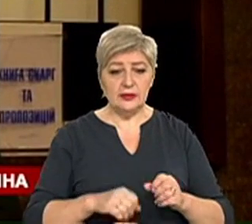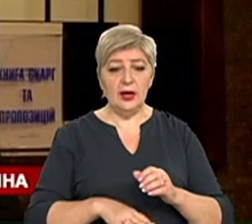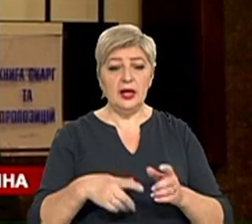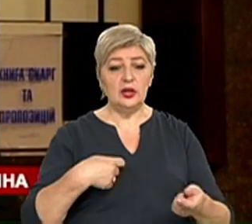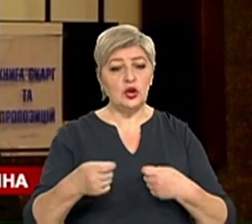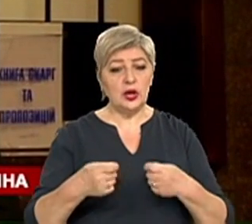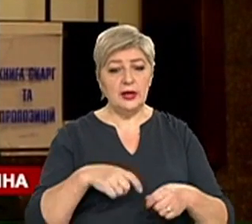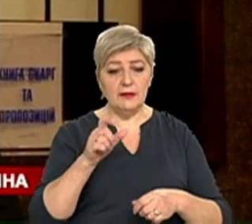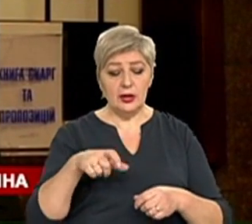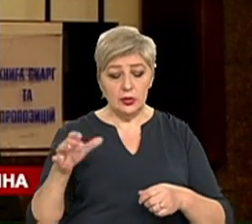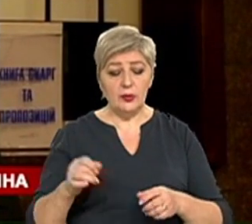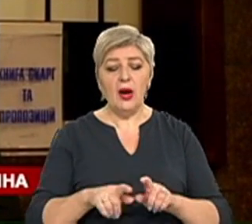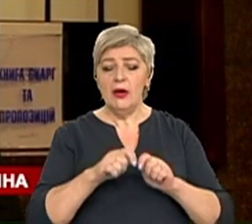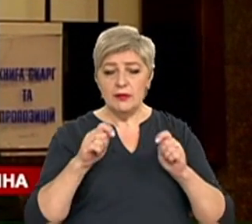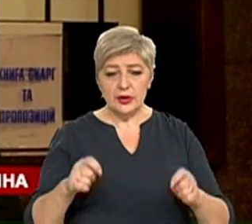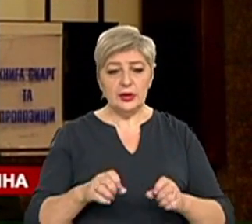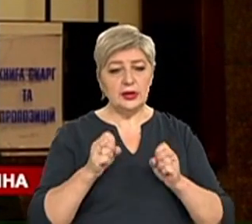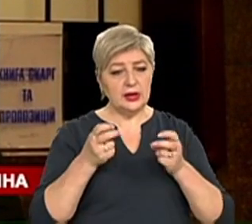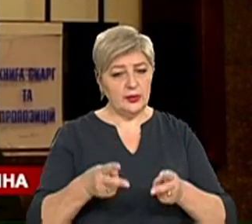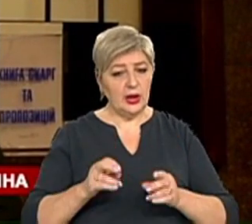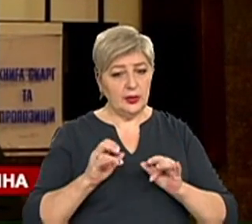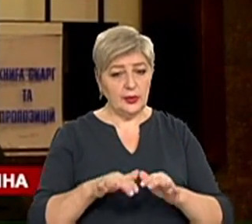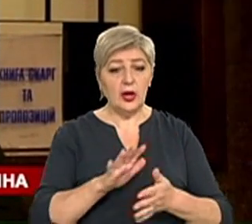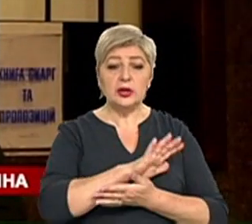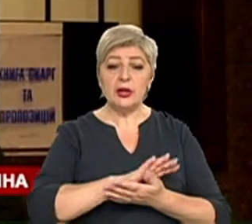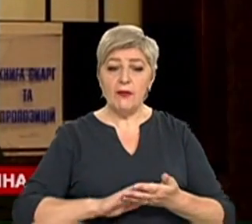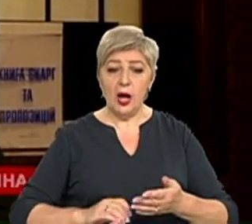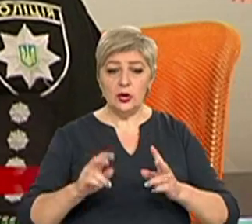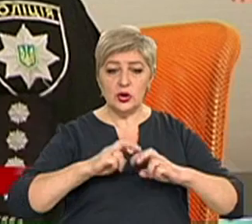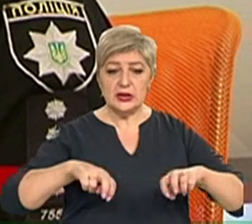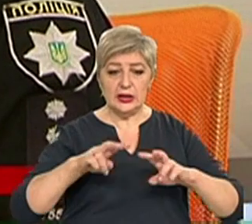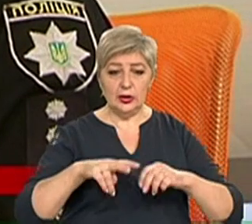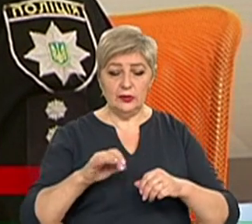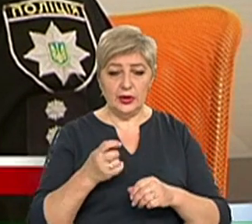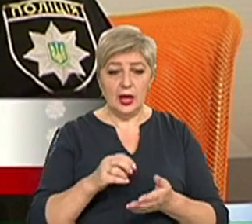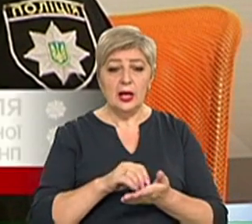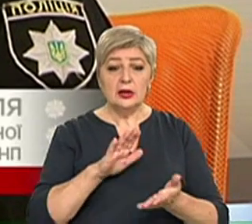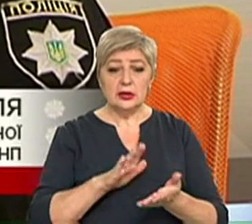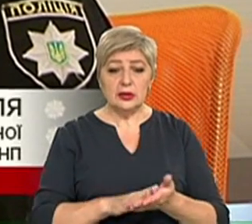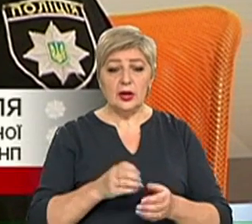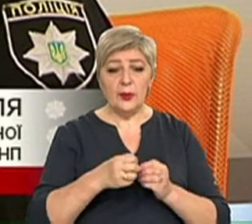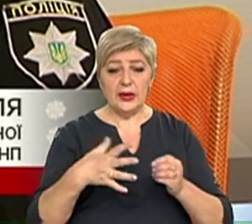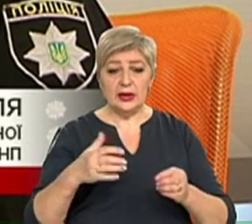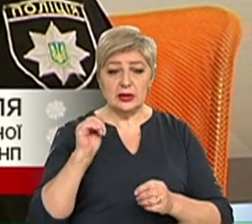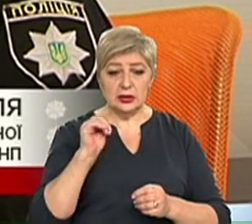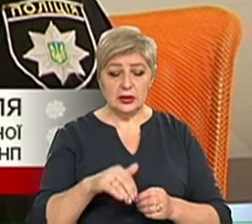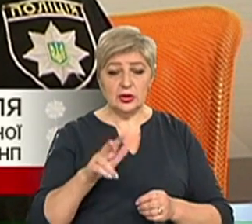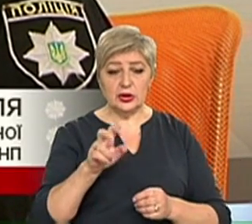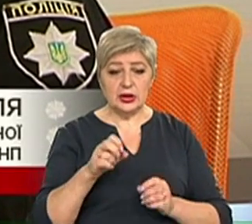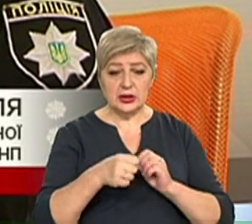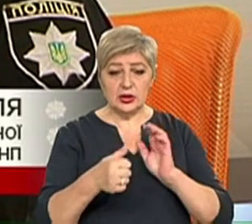всіма фактами відкриті кримінальні провадження. Тривають розслідування. Зареєстровано 15 тисяч